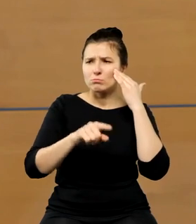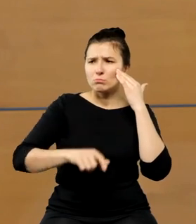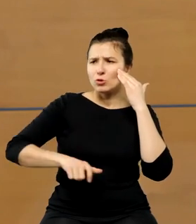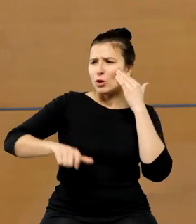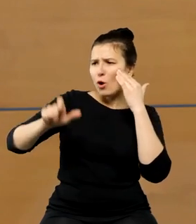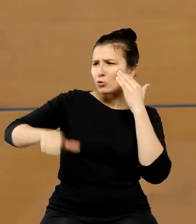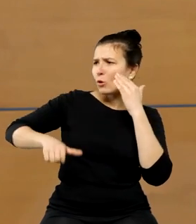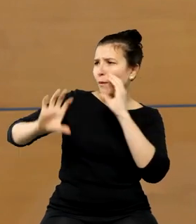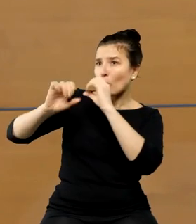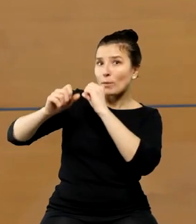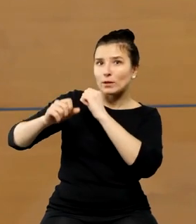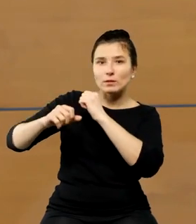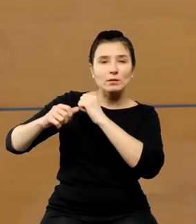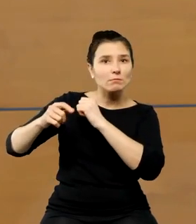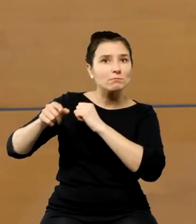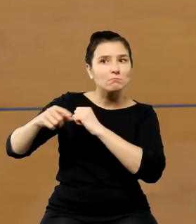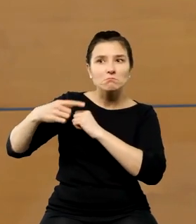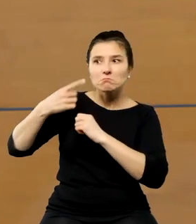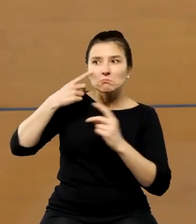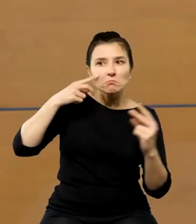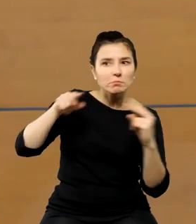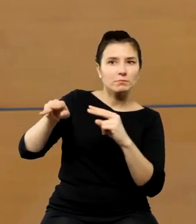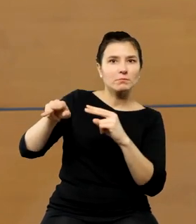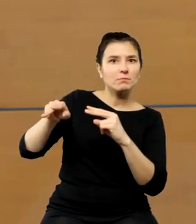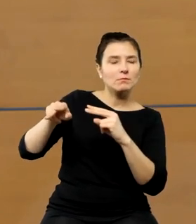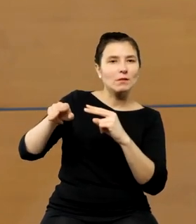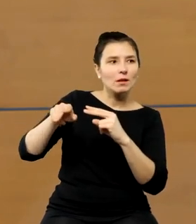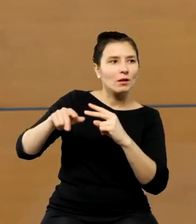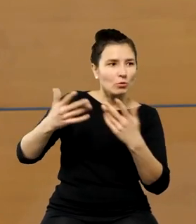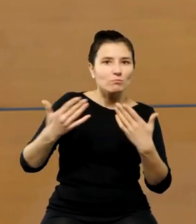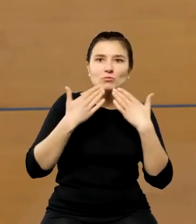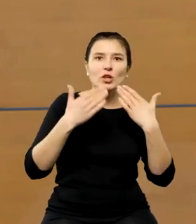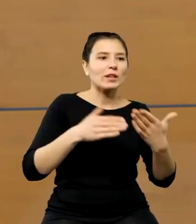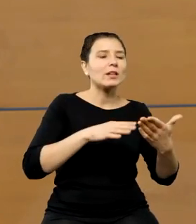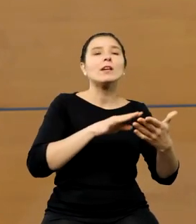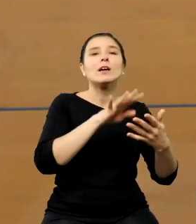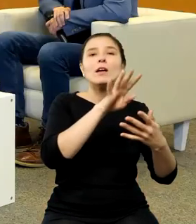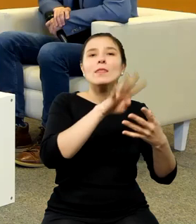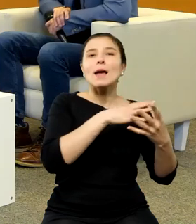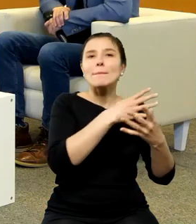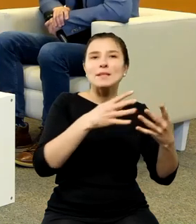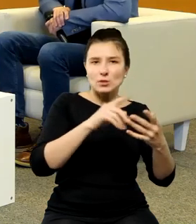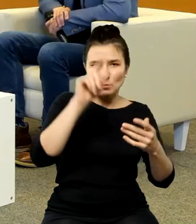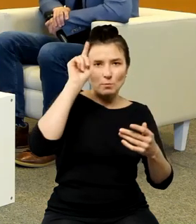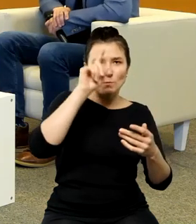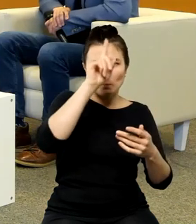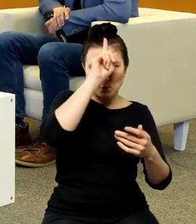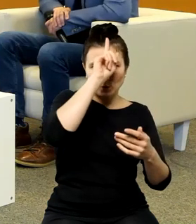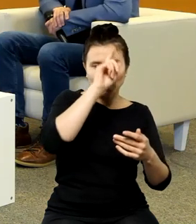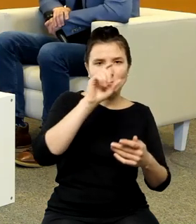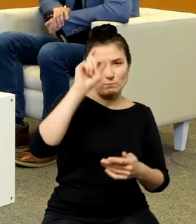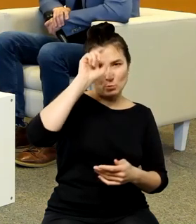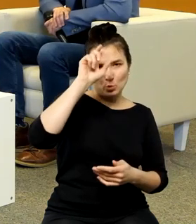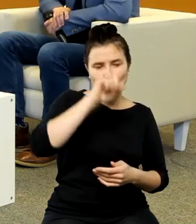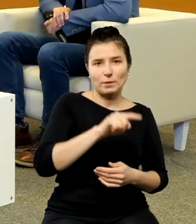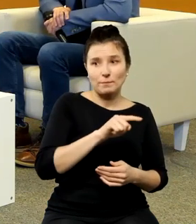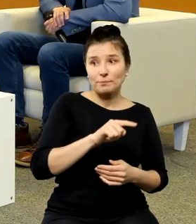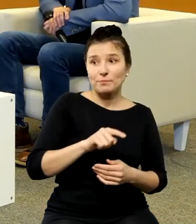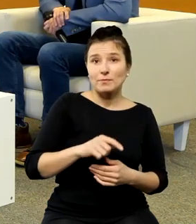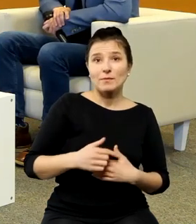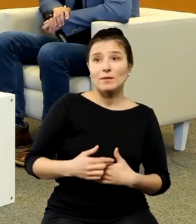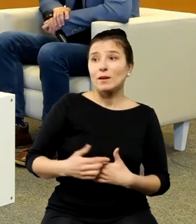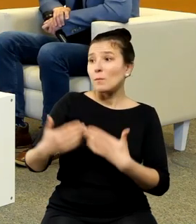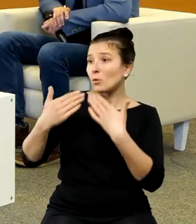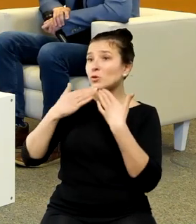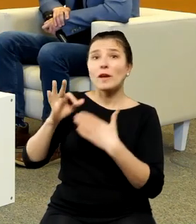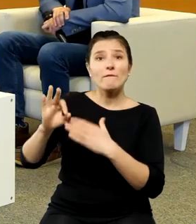Kopernika to właśnie były tablice pruskie. Ponieważ on wchodził z tą swoją astronomią w te wszystkie użyteczności,